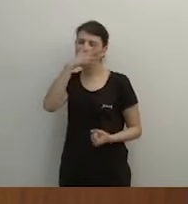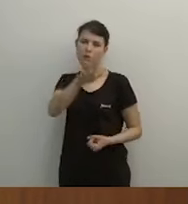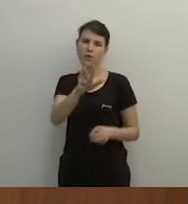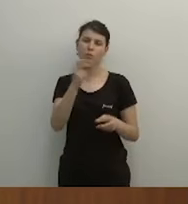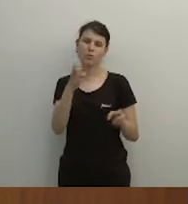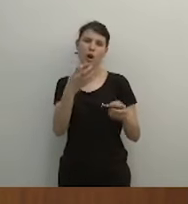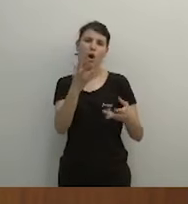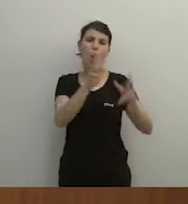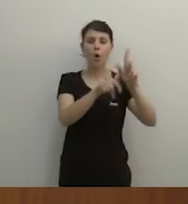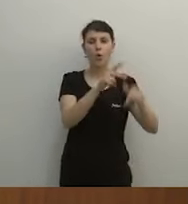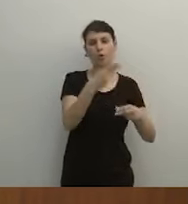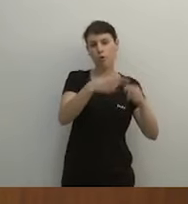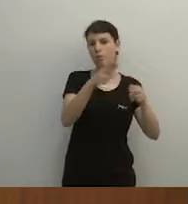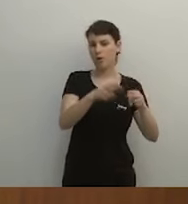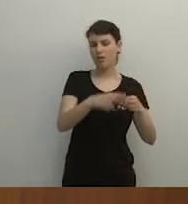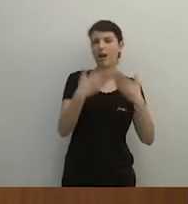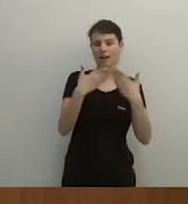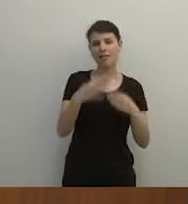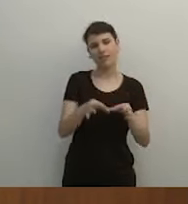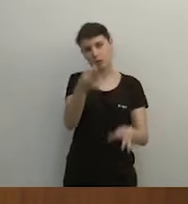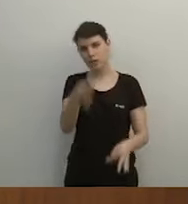corrupció política. Gràcies i sort.